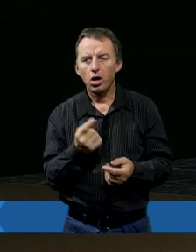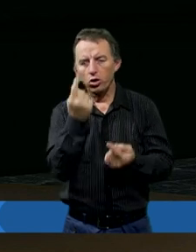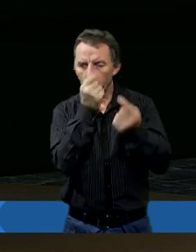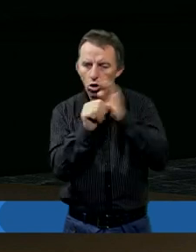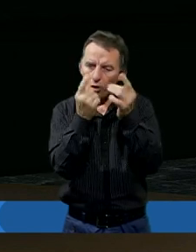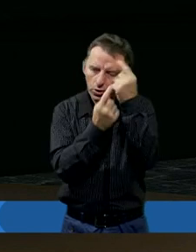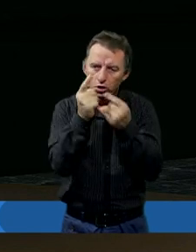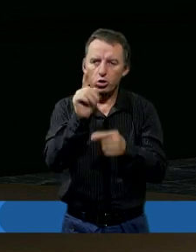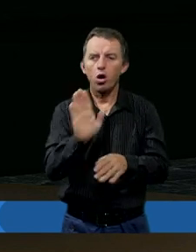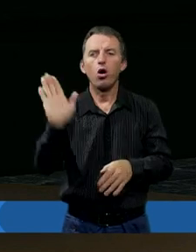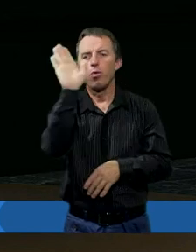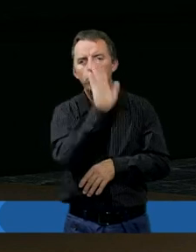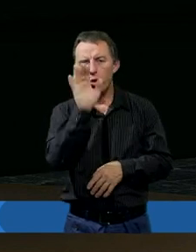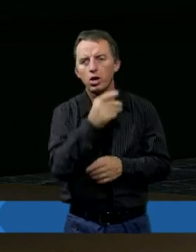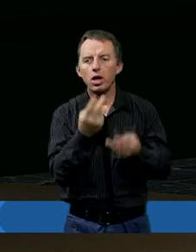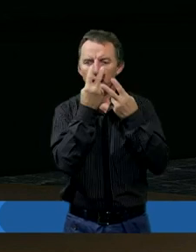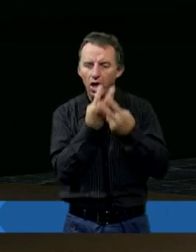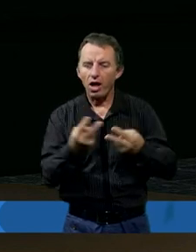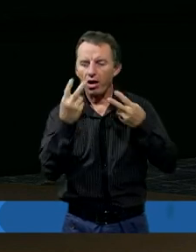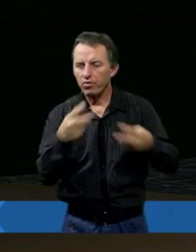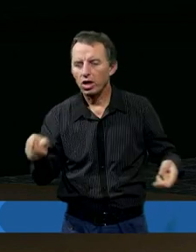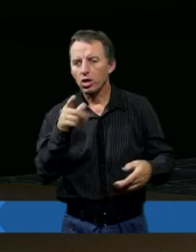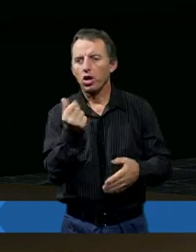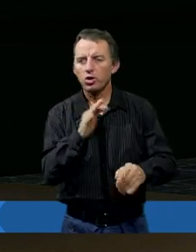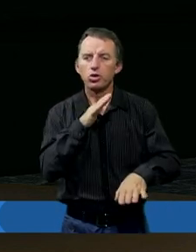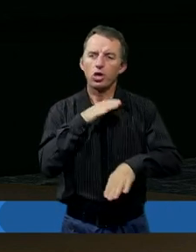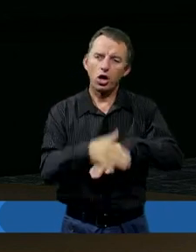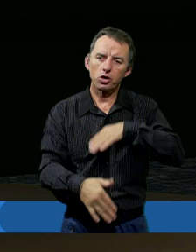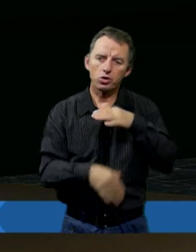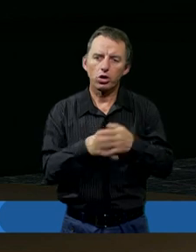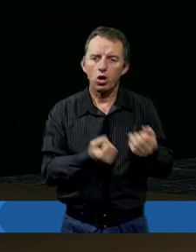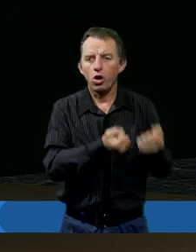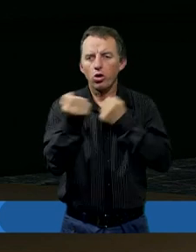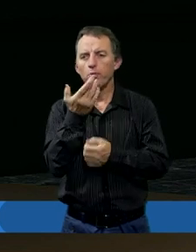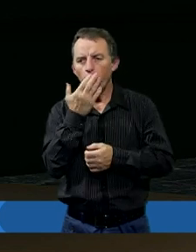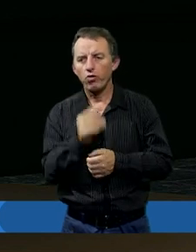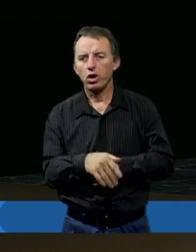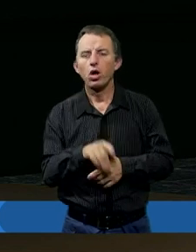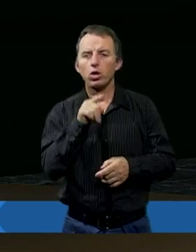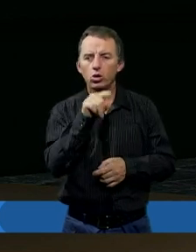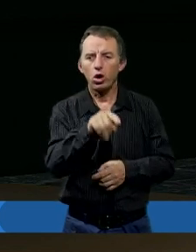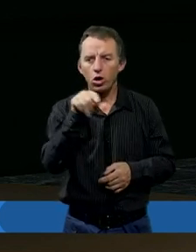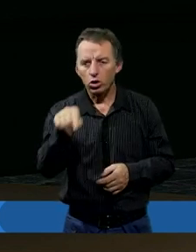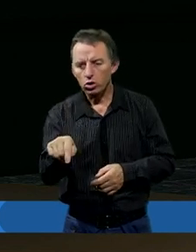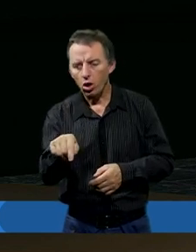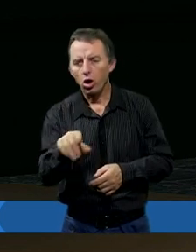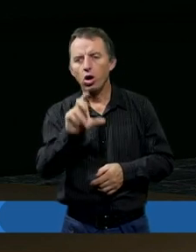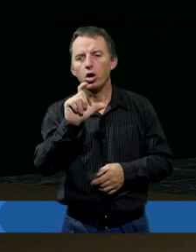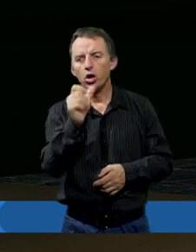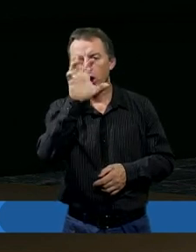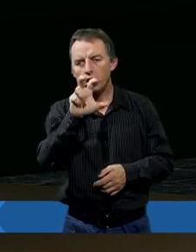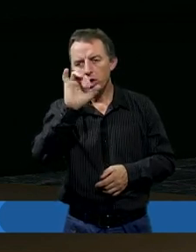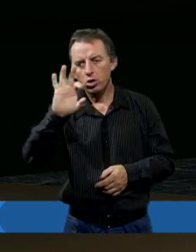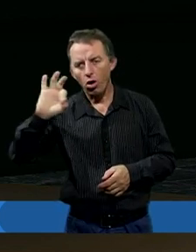że to Bóg tak go nawiedza tymi nieszczęściami, tak to odnosi. I to, co tutaj